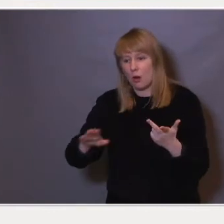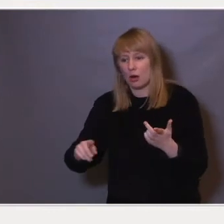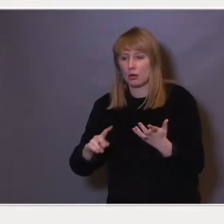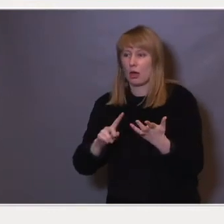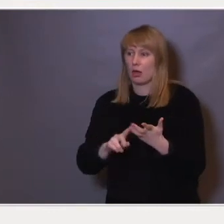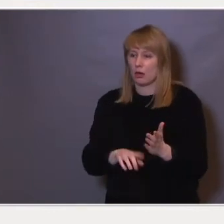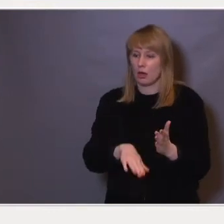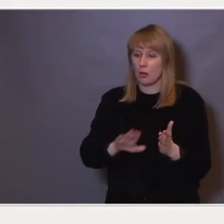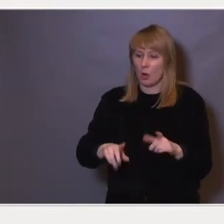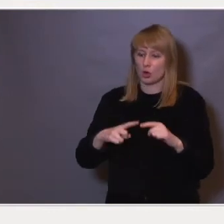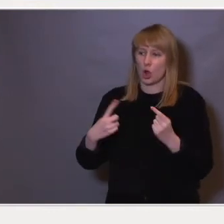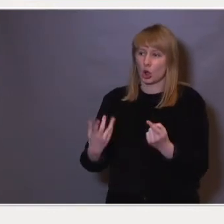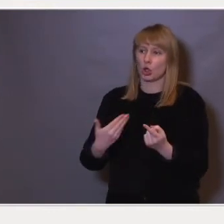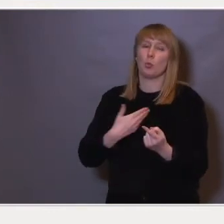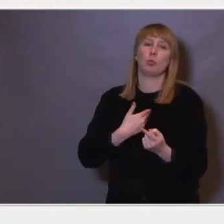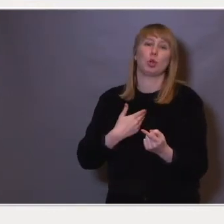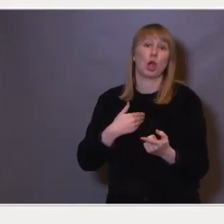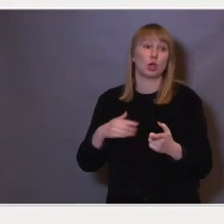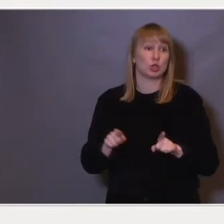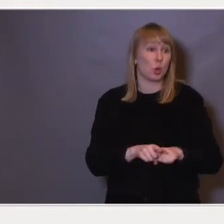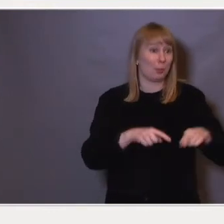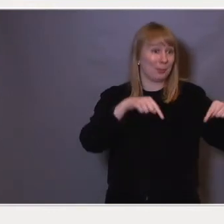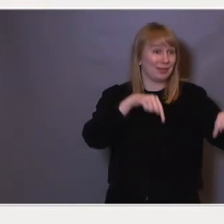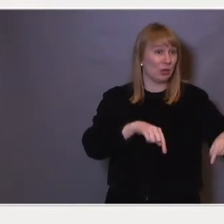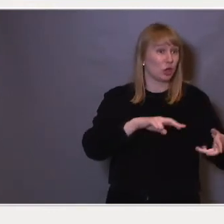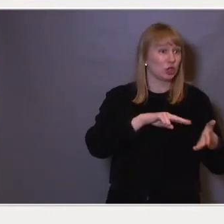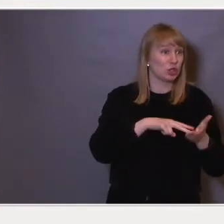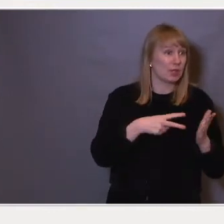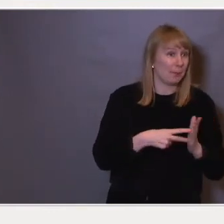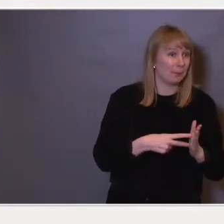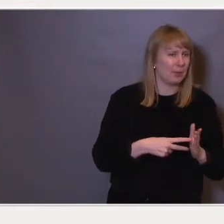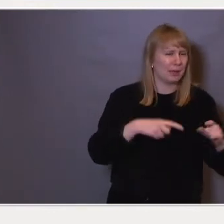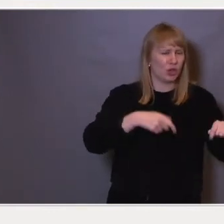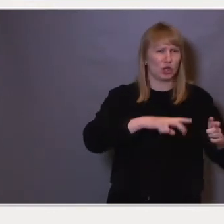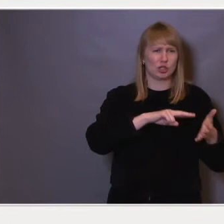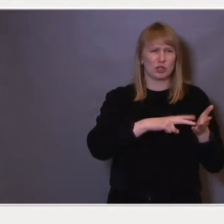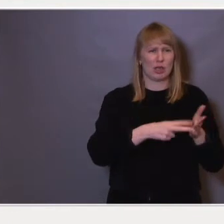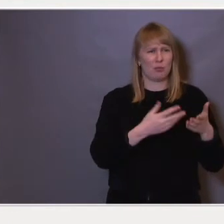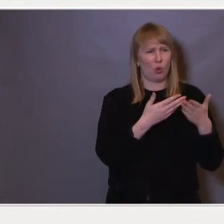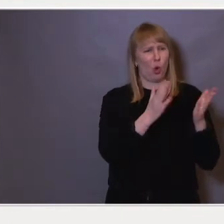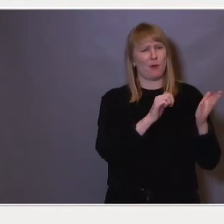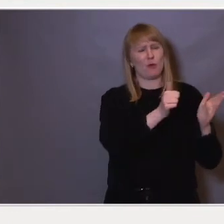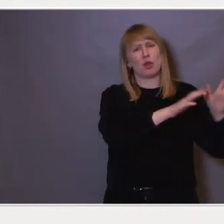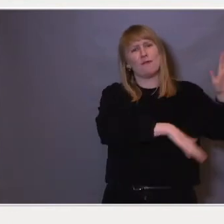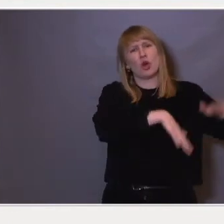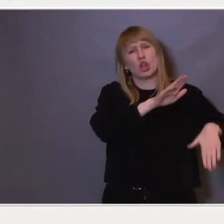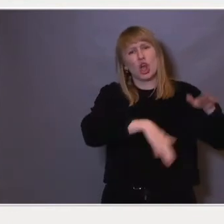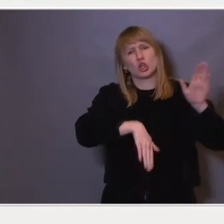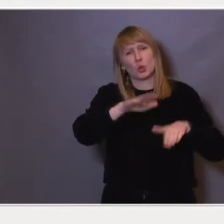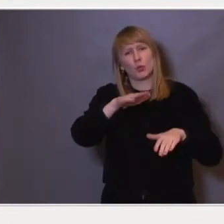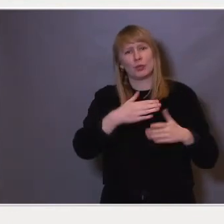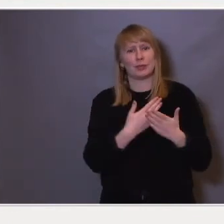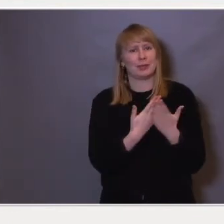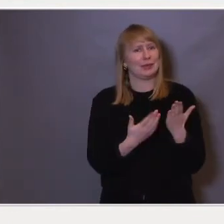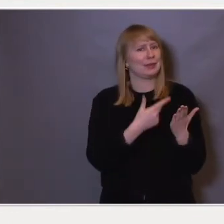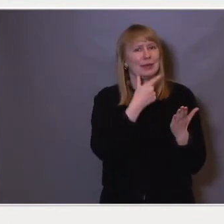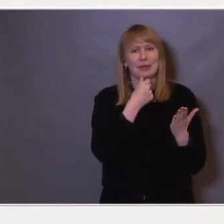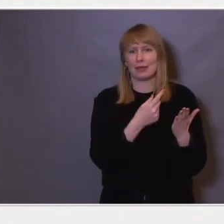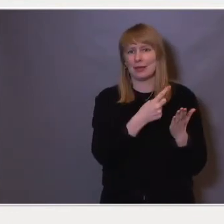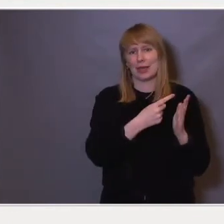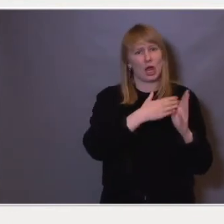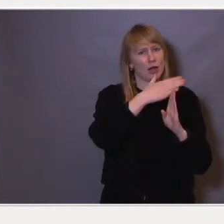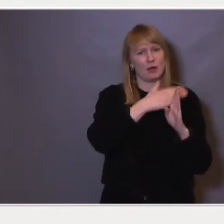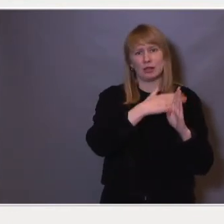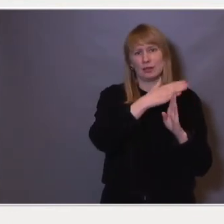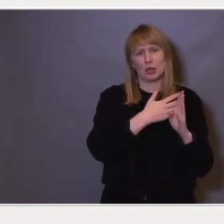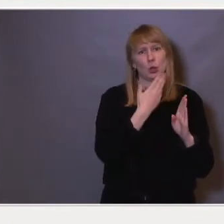så mye som dagens system, som åpner for veldig stor variasjon, der man ikke kjenner kvaliteten så